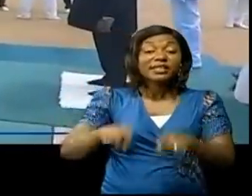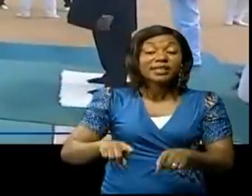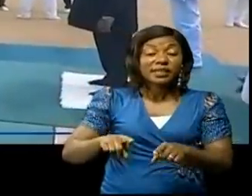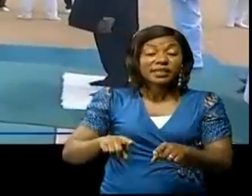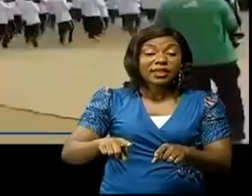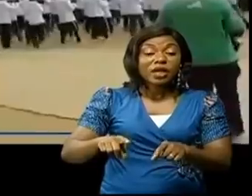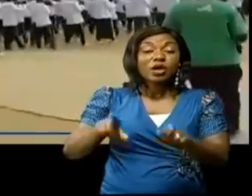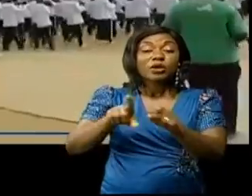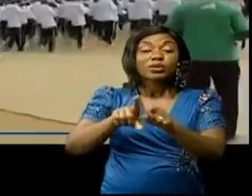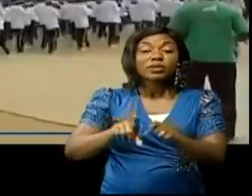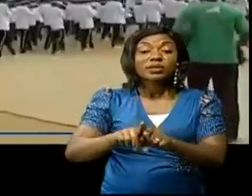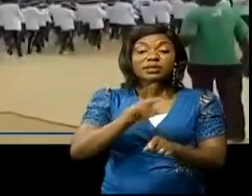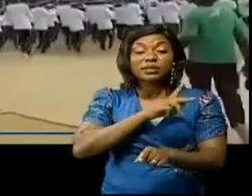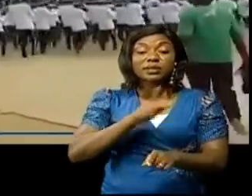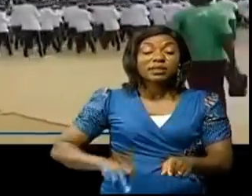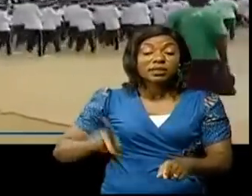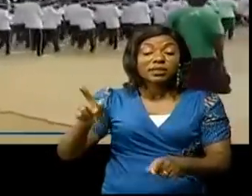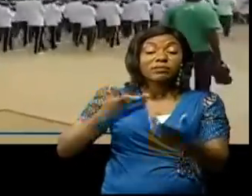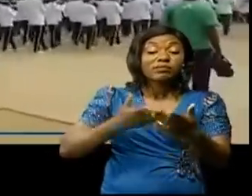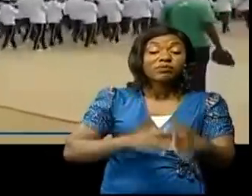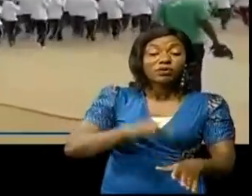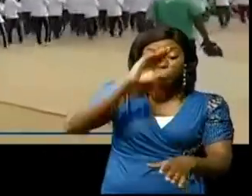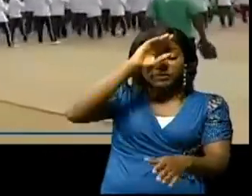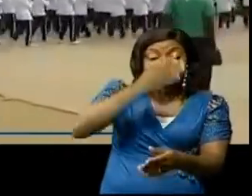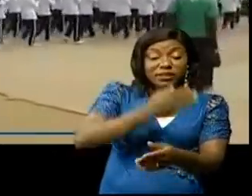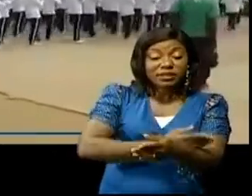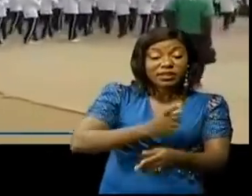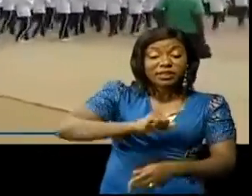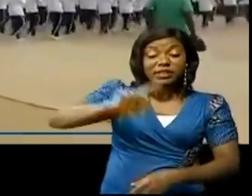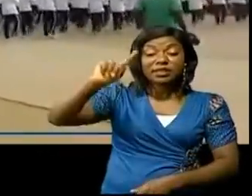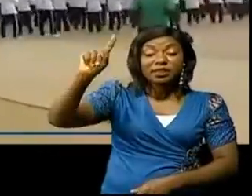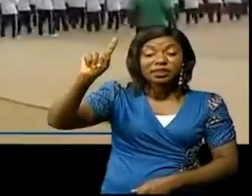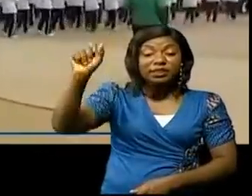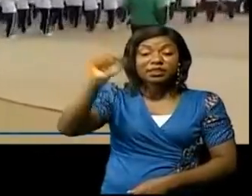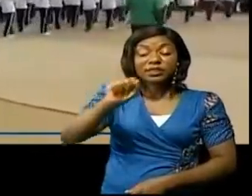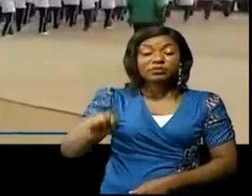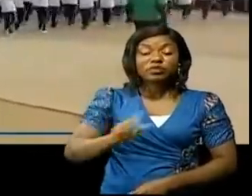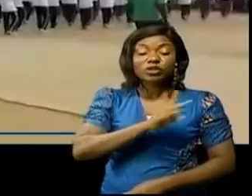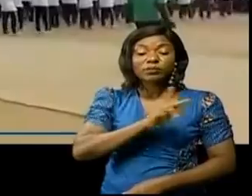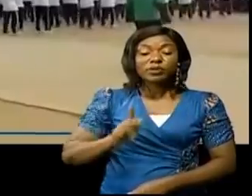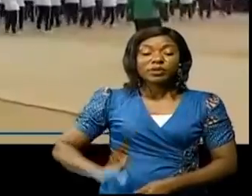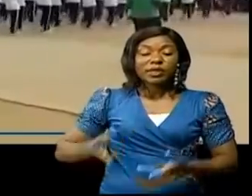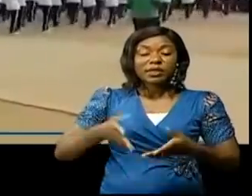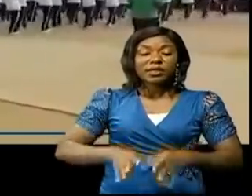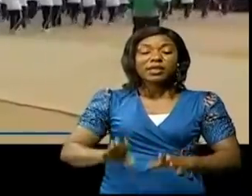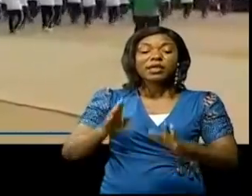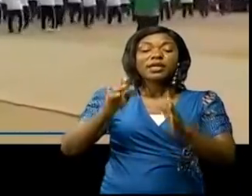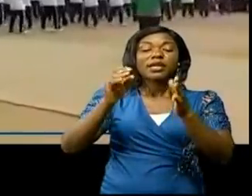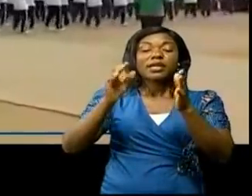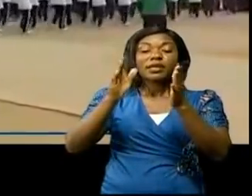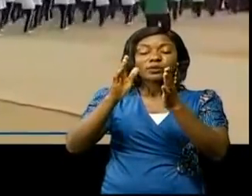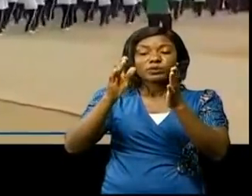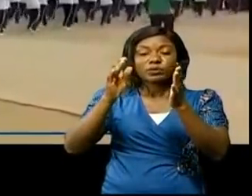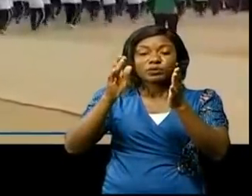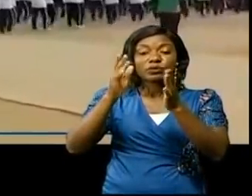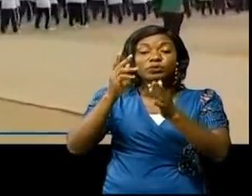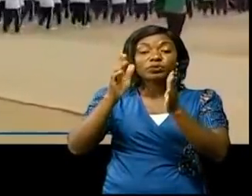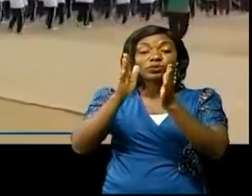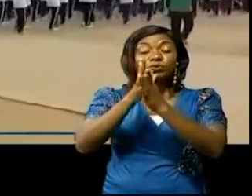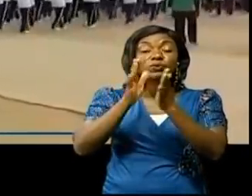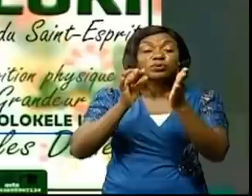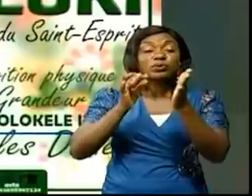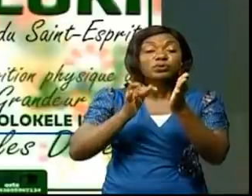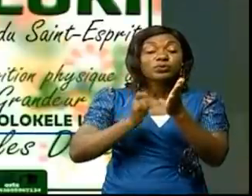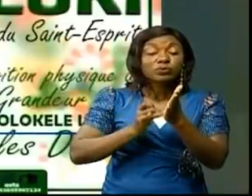qui se loquait de son éminence qui se loquait le 12 février 1914 en